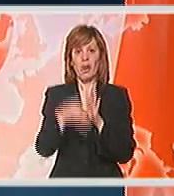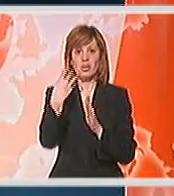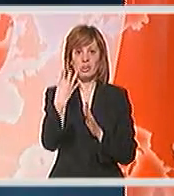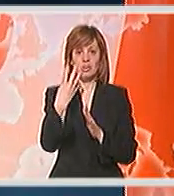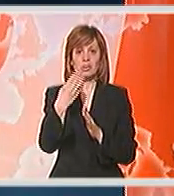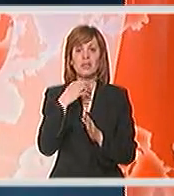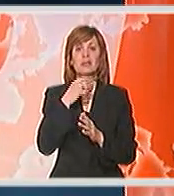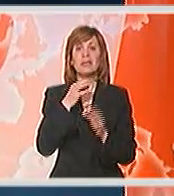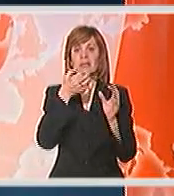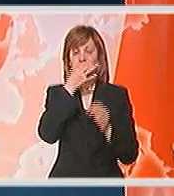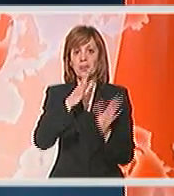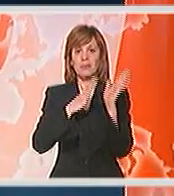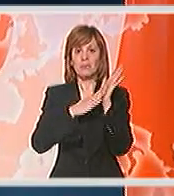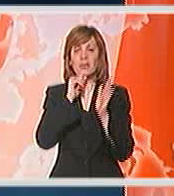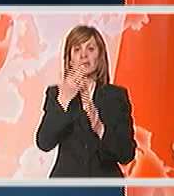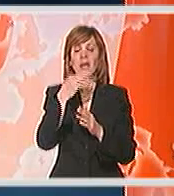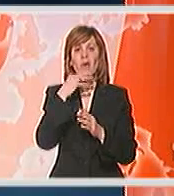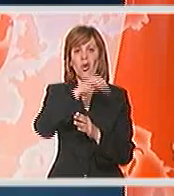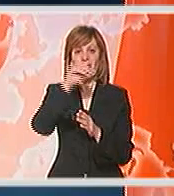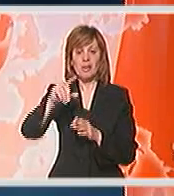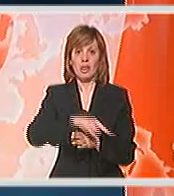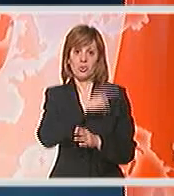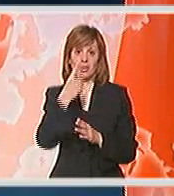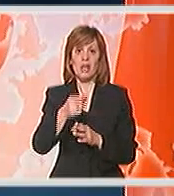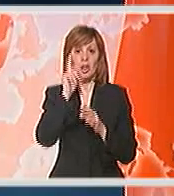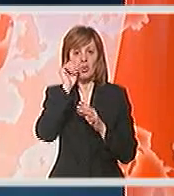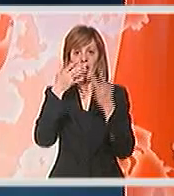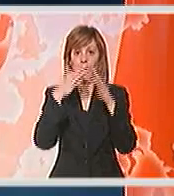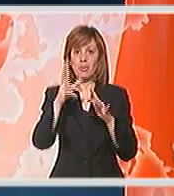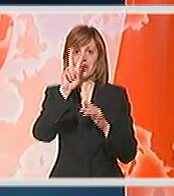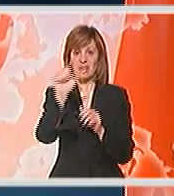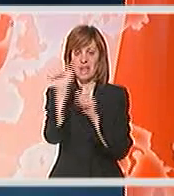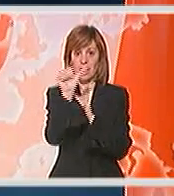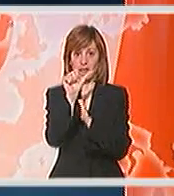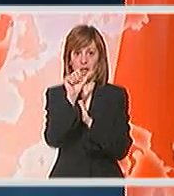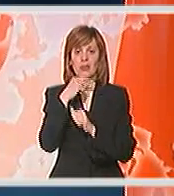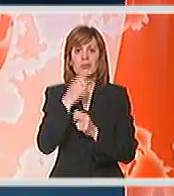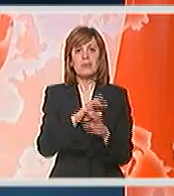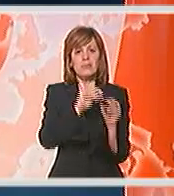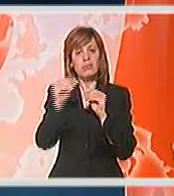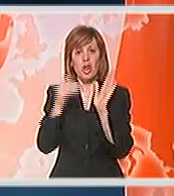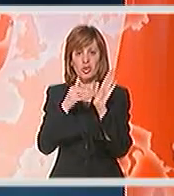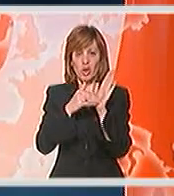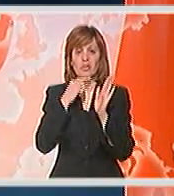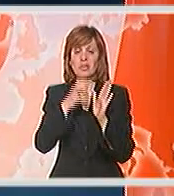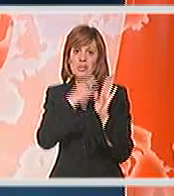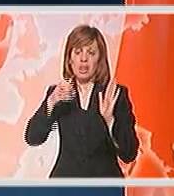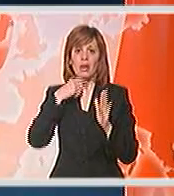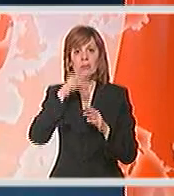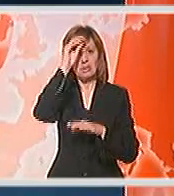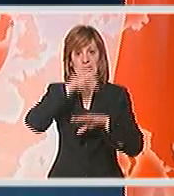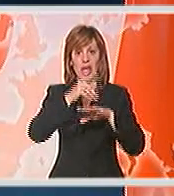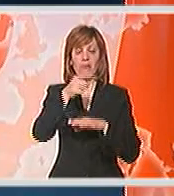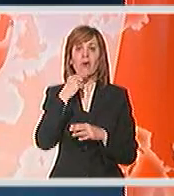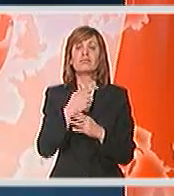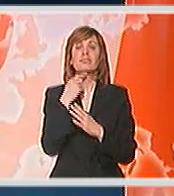centimetara iz nekoliko naselja. Do sada evakuisano 211 osoba, a evakuacije i dalje traje. Izjavio je komandir